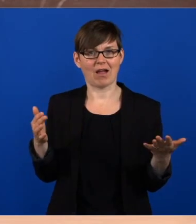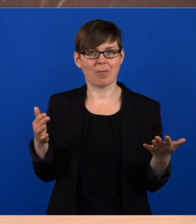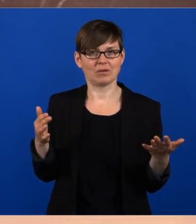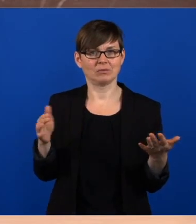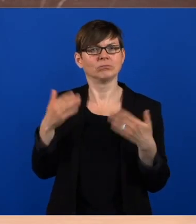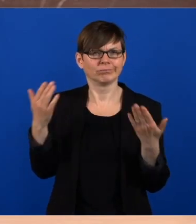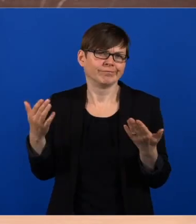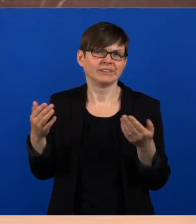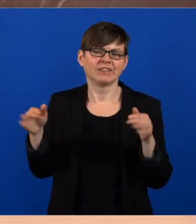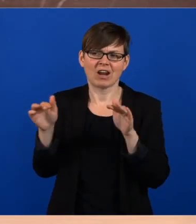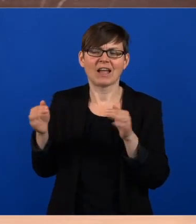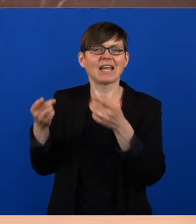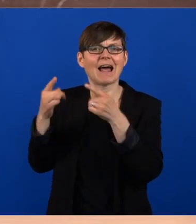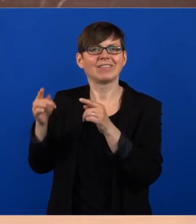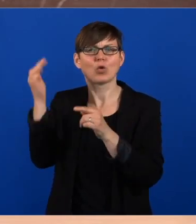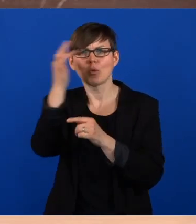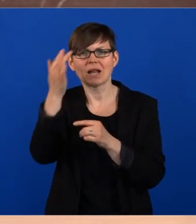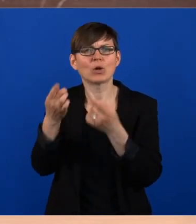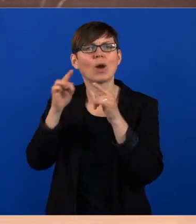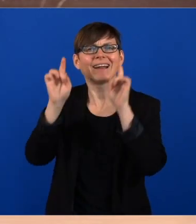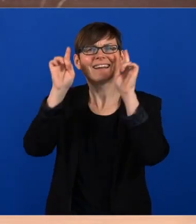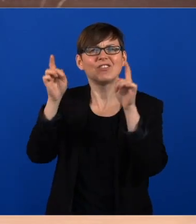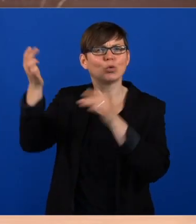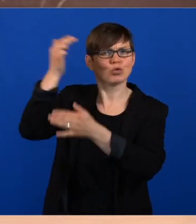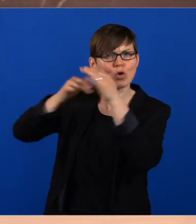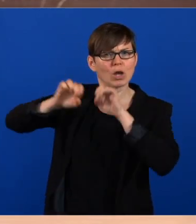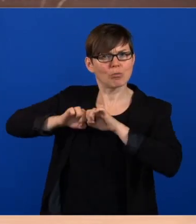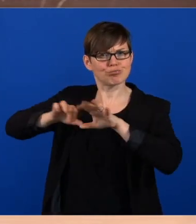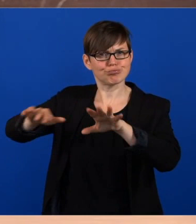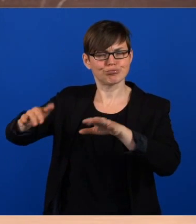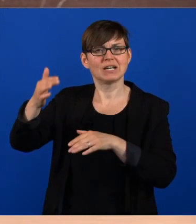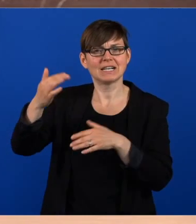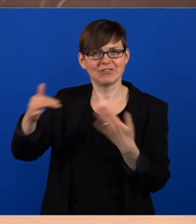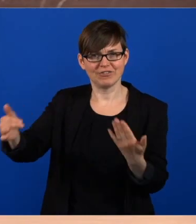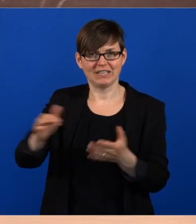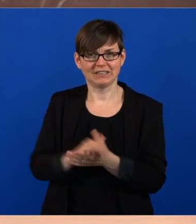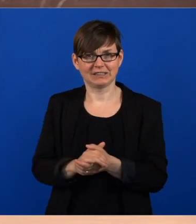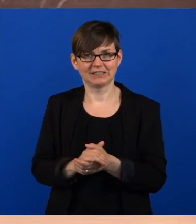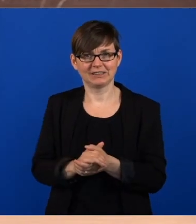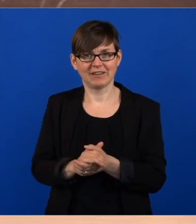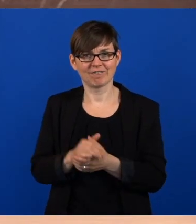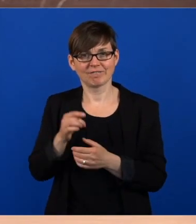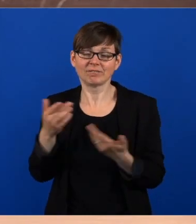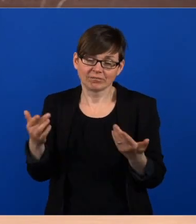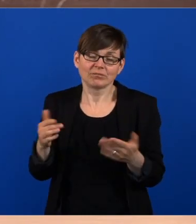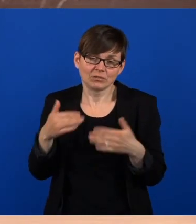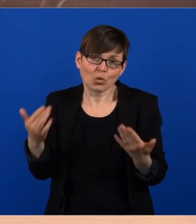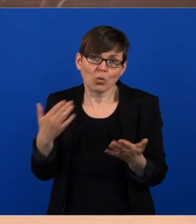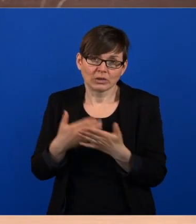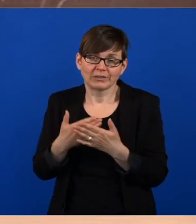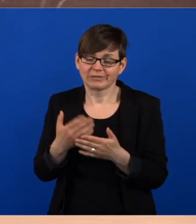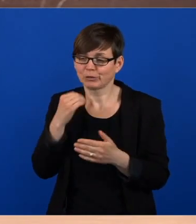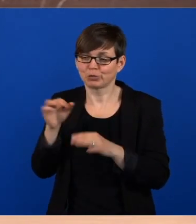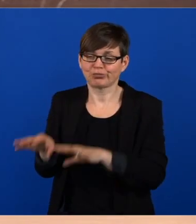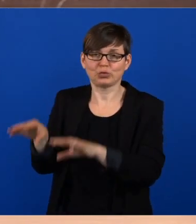Überlegungen, aus anderen Virusinfektionen heraus, was sich jetzt als der Stand